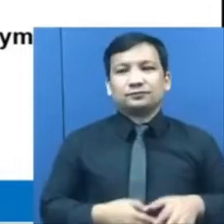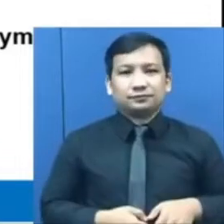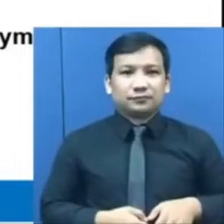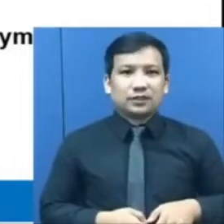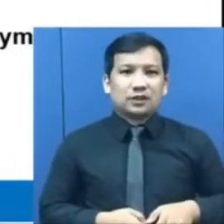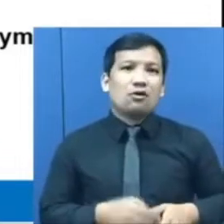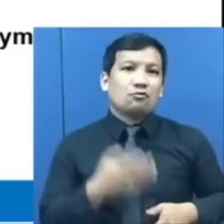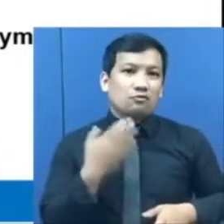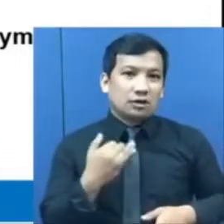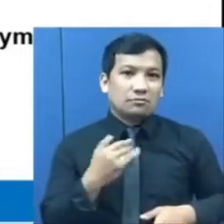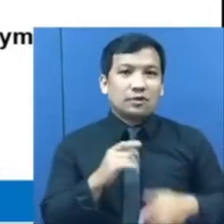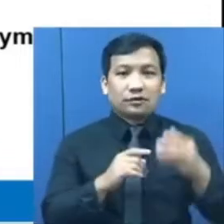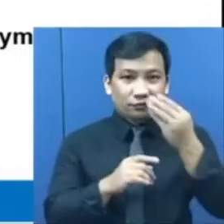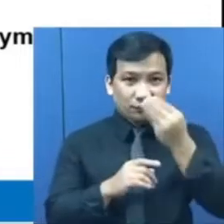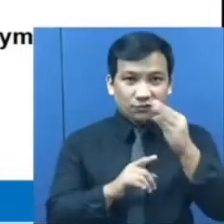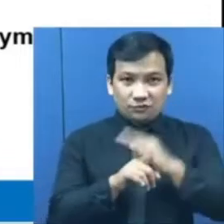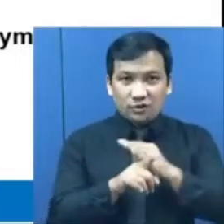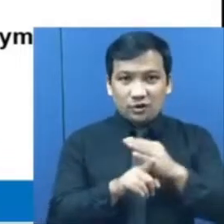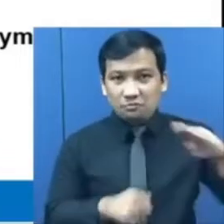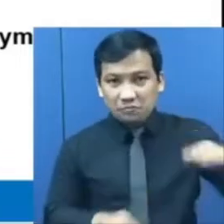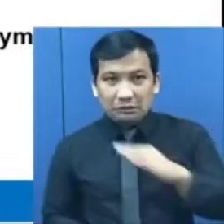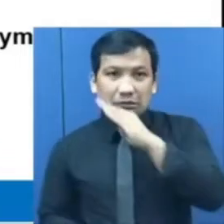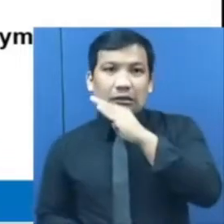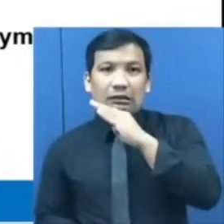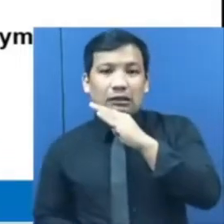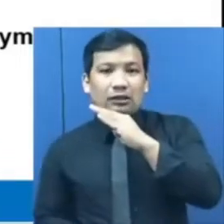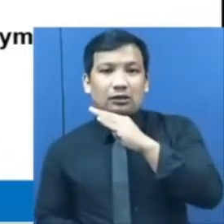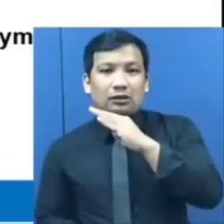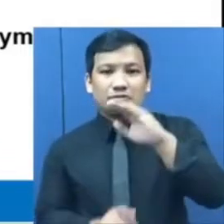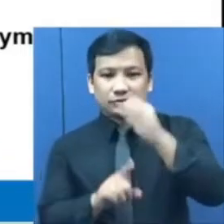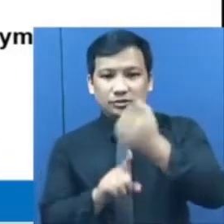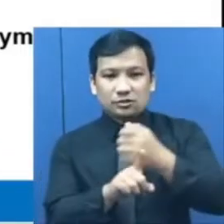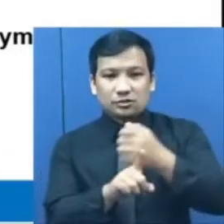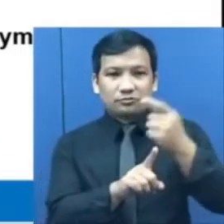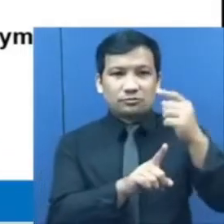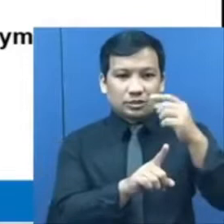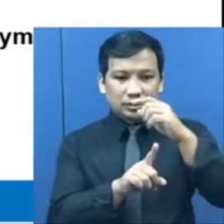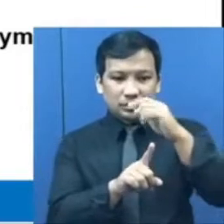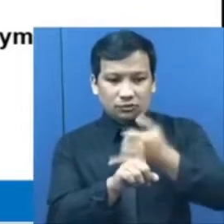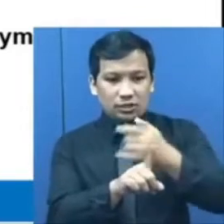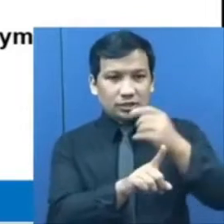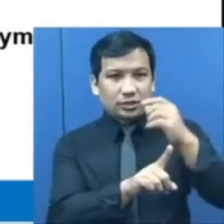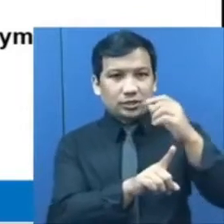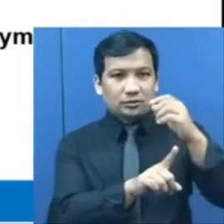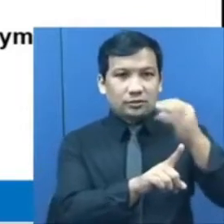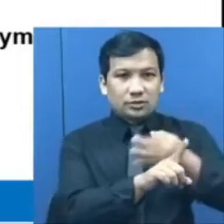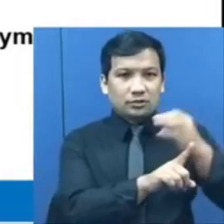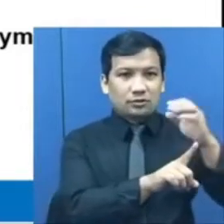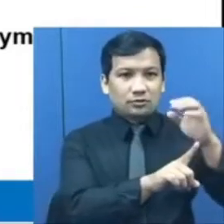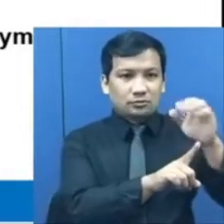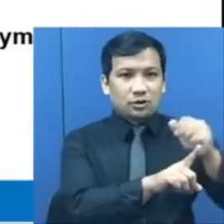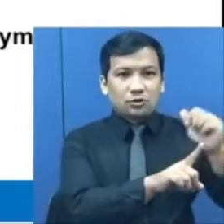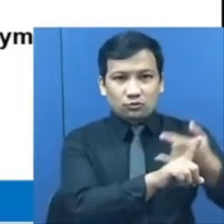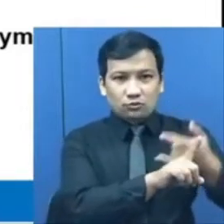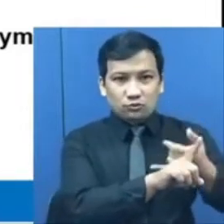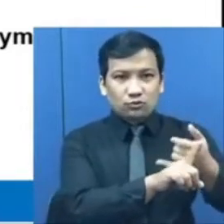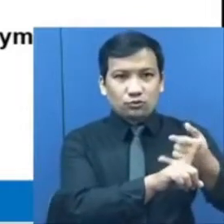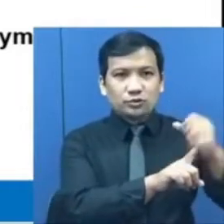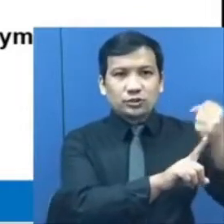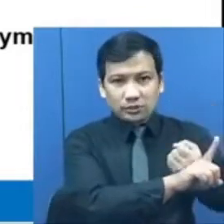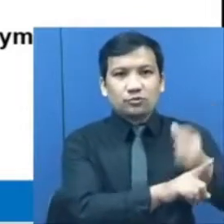May kaunting pagtaas ito pagdating ng Enero, Pebrero, Abril, Hunyo, Agusto at Setyembre